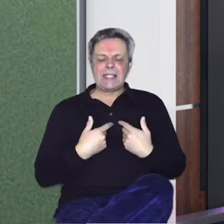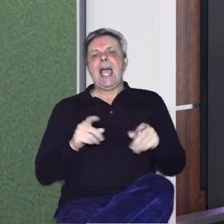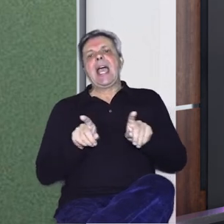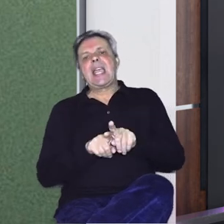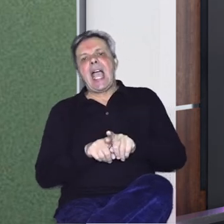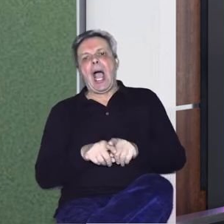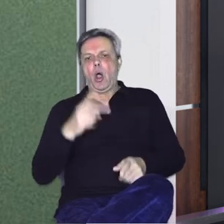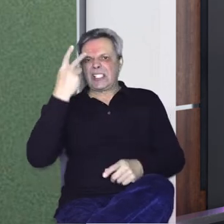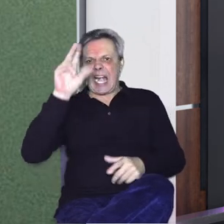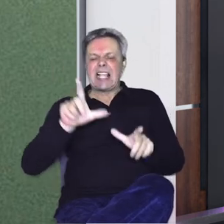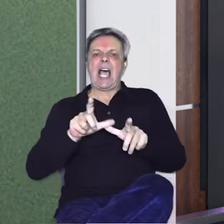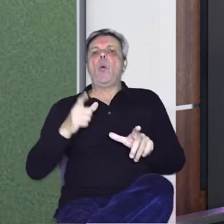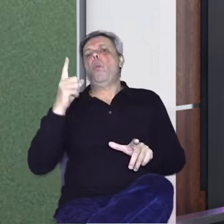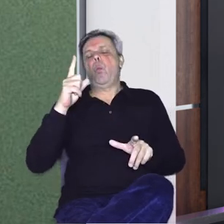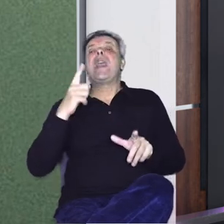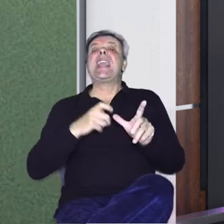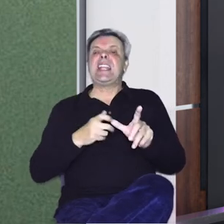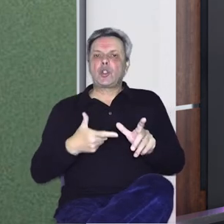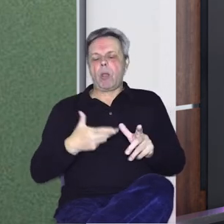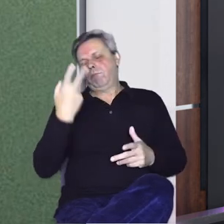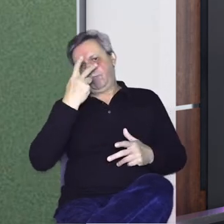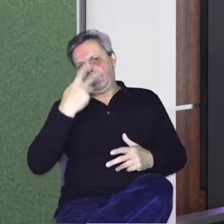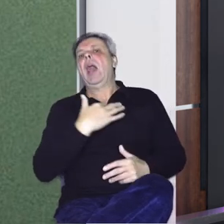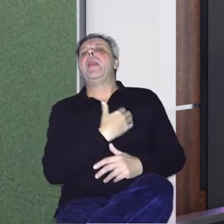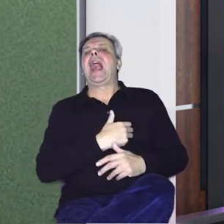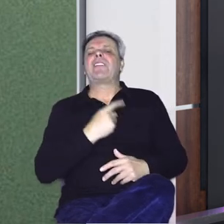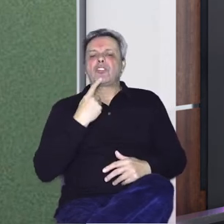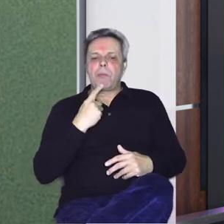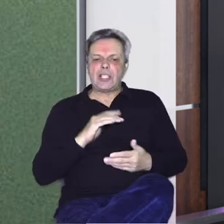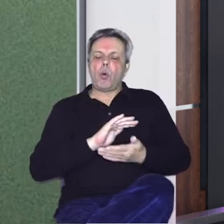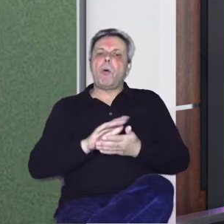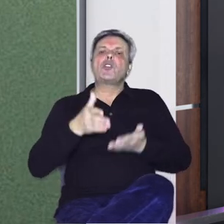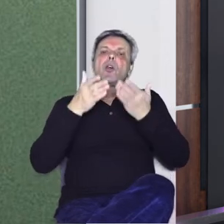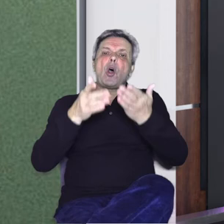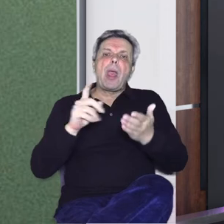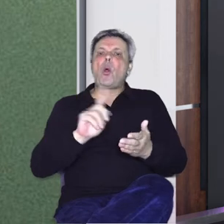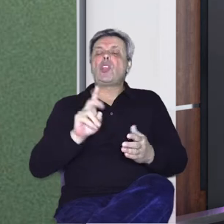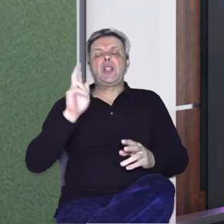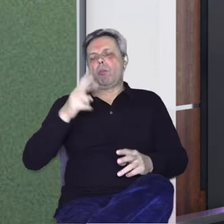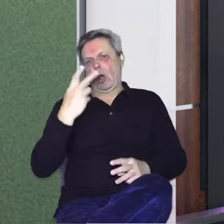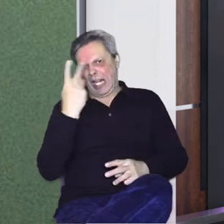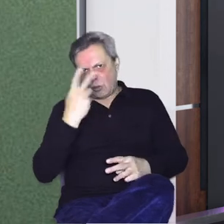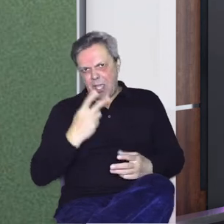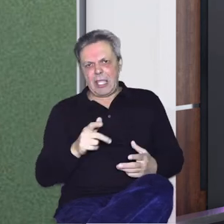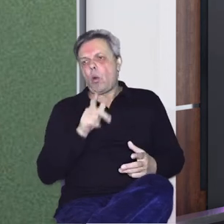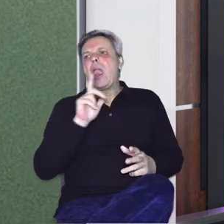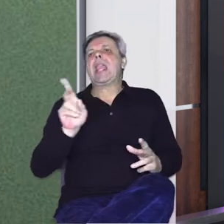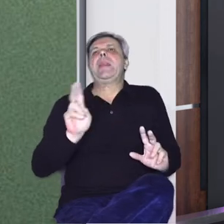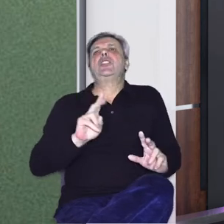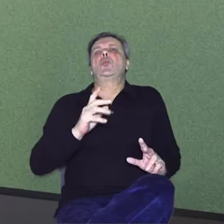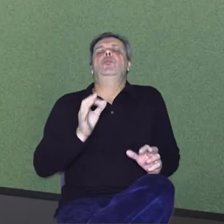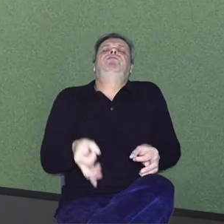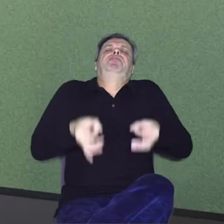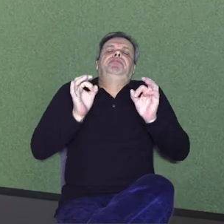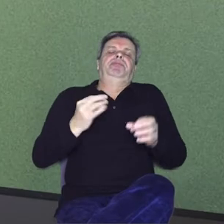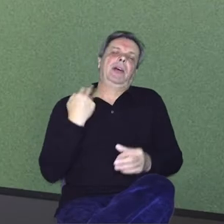kao stranaca u Irskoj, ali na hrvatskom jeziku. Pogotovo za one koji to nisu mogli razumijeti, koji nisu baš bili viješći sa